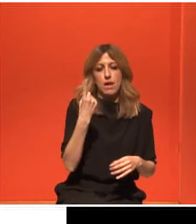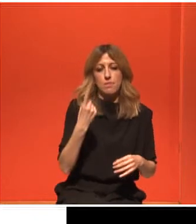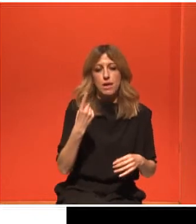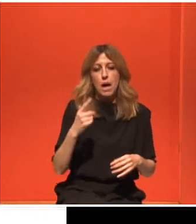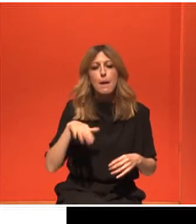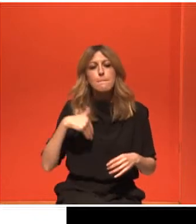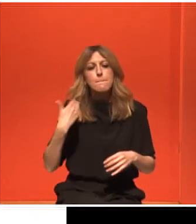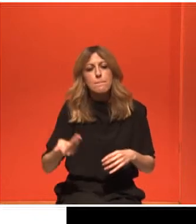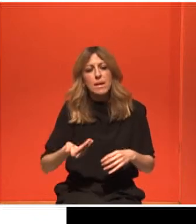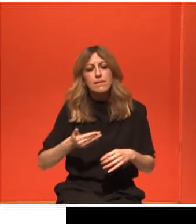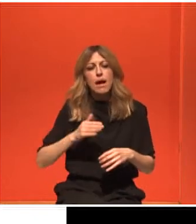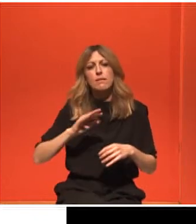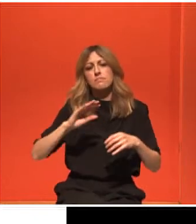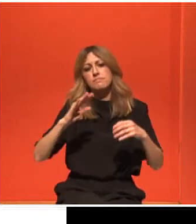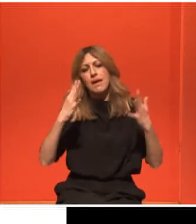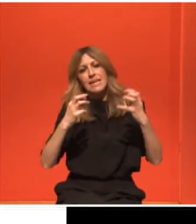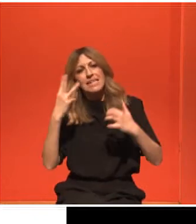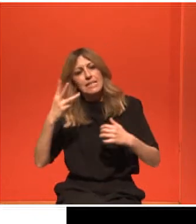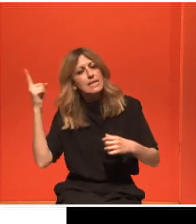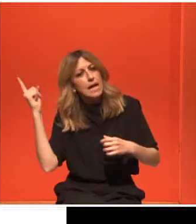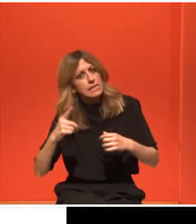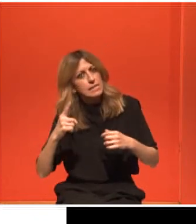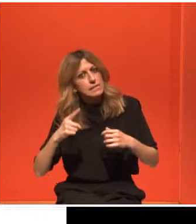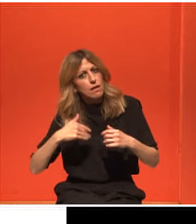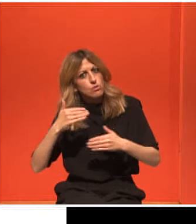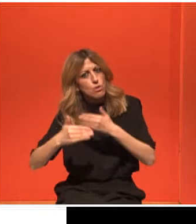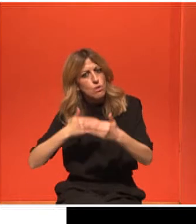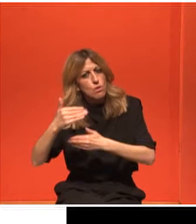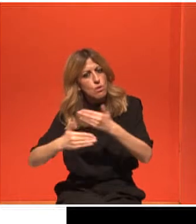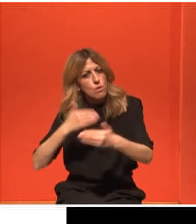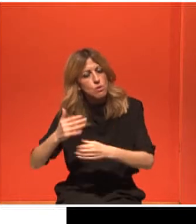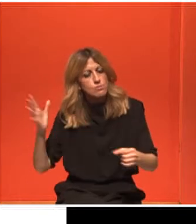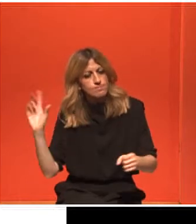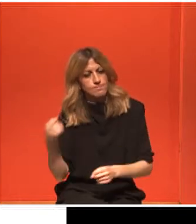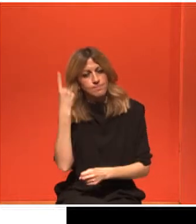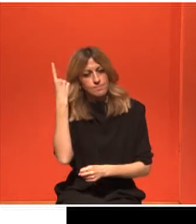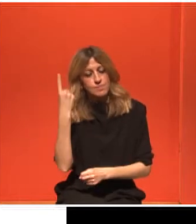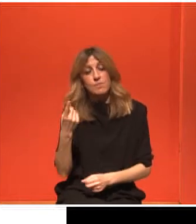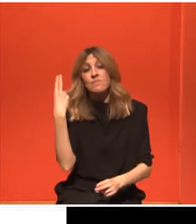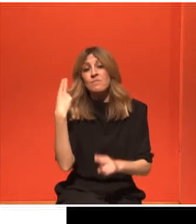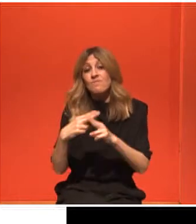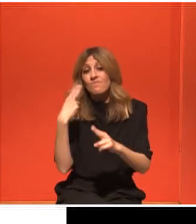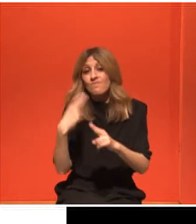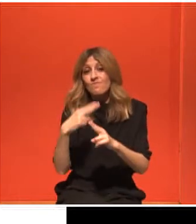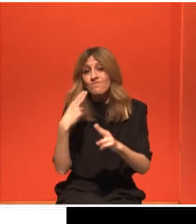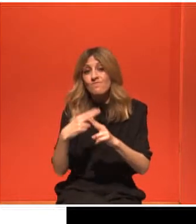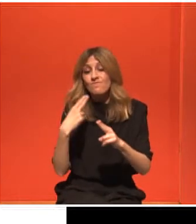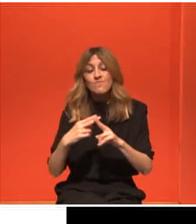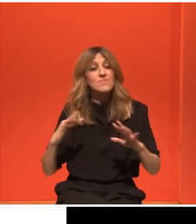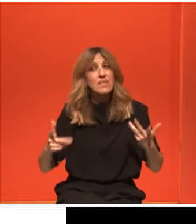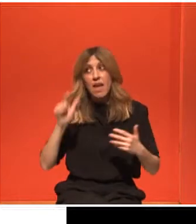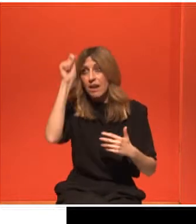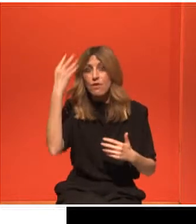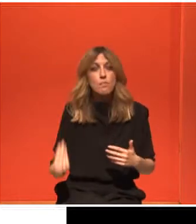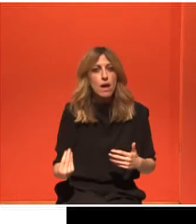πετύχουμε αυτά τα ποσοστά, ένας τρόπος υπάρχει και λέγεται έγκαιρη διάγνωση. Αυτά που είπαμε πριν. Η έγκαιρη διάγνωση, λοιπόν, είναι